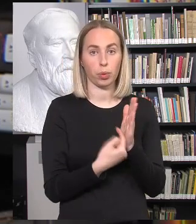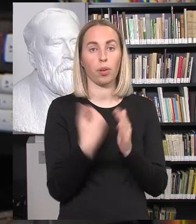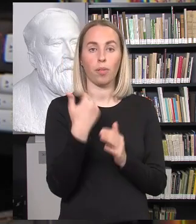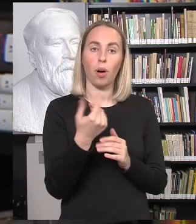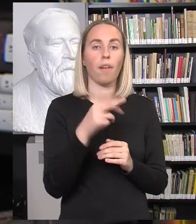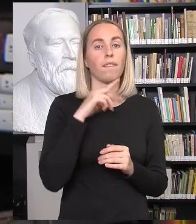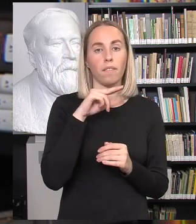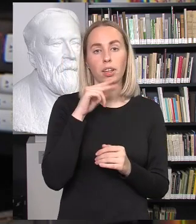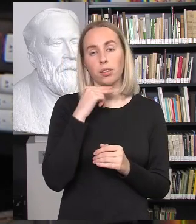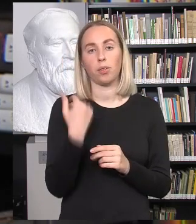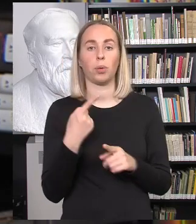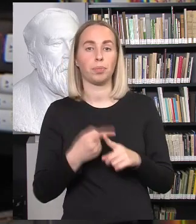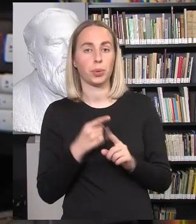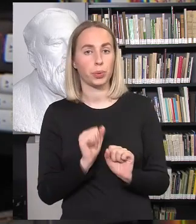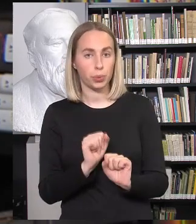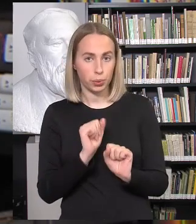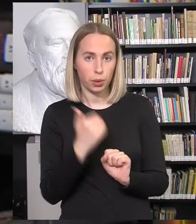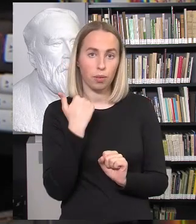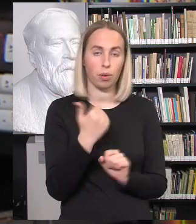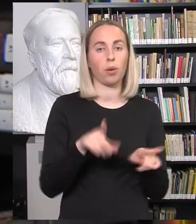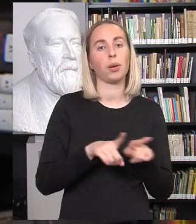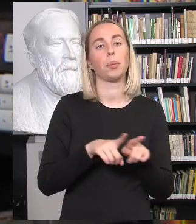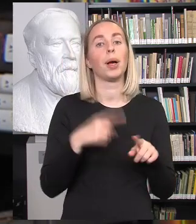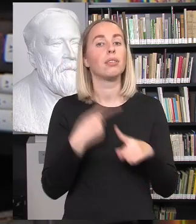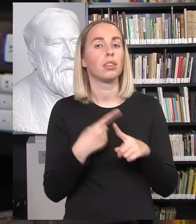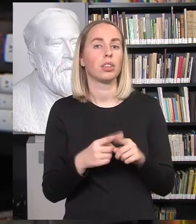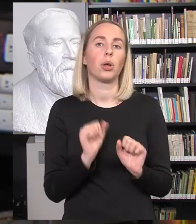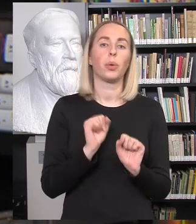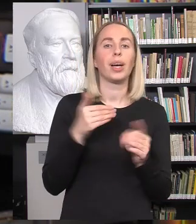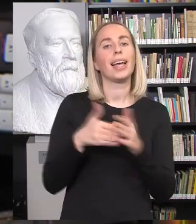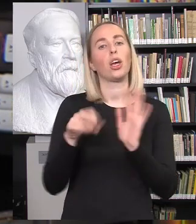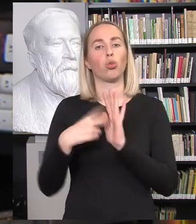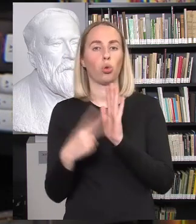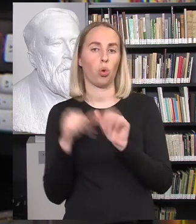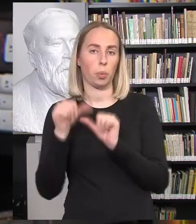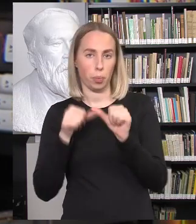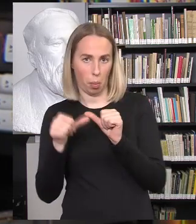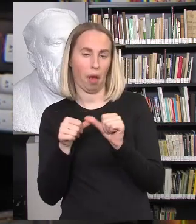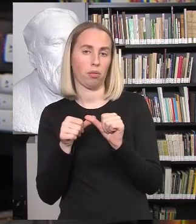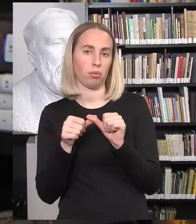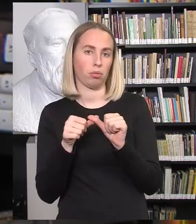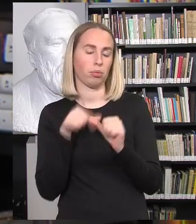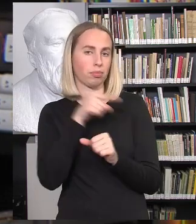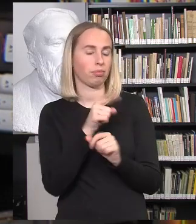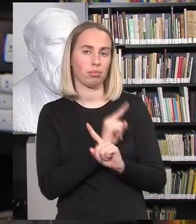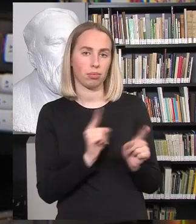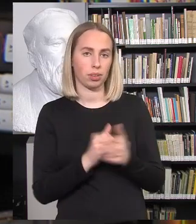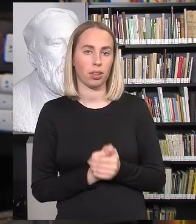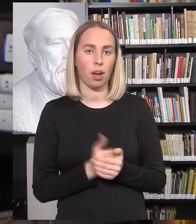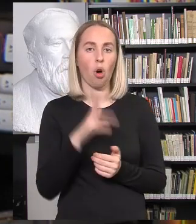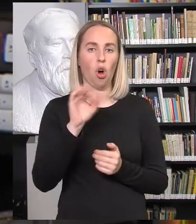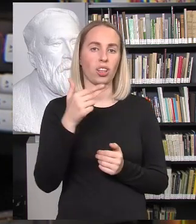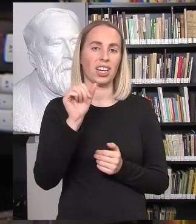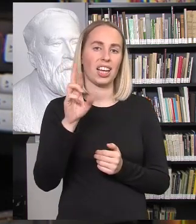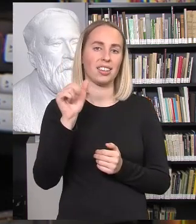naudojimo vartojimo pateikti, kaip lygiai vertė, susilaikiamą nolitinių sąjantį, kaip pilnamesizdės alternatyvą. Vadinasi, kontracepcija šiaip